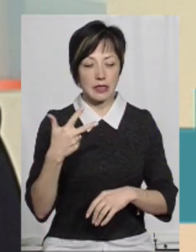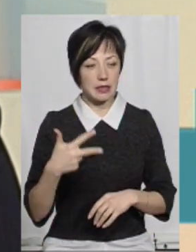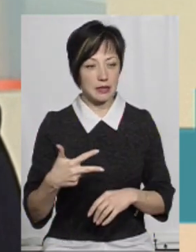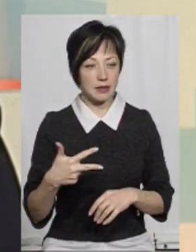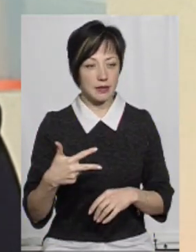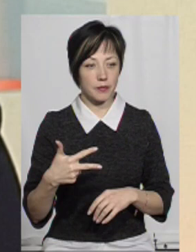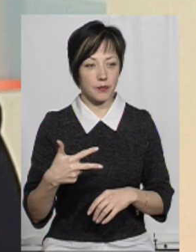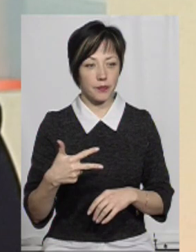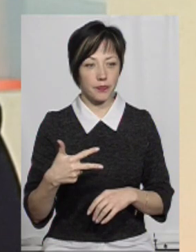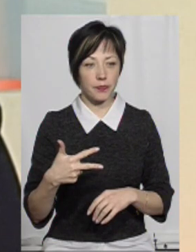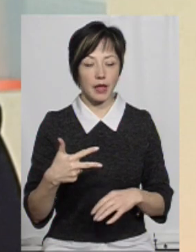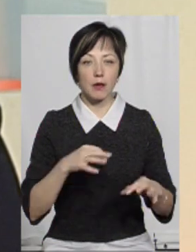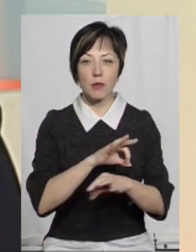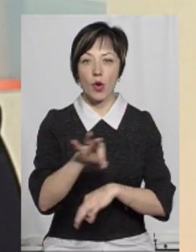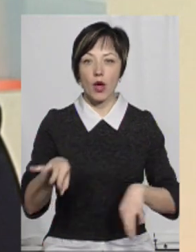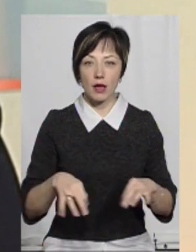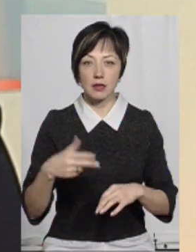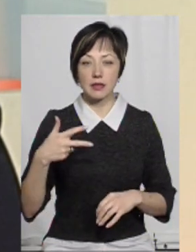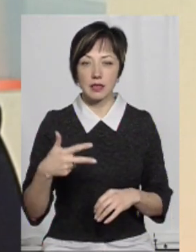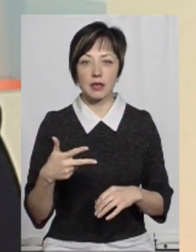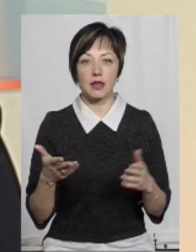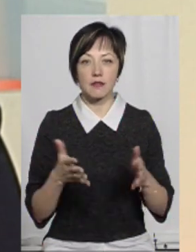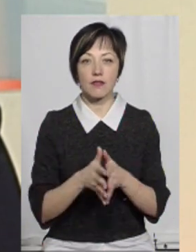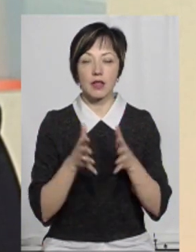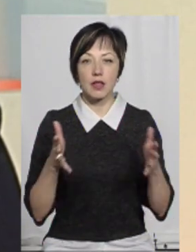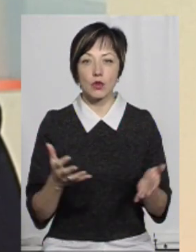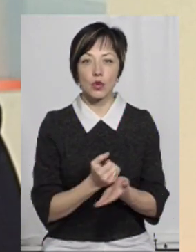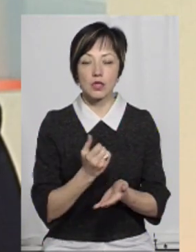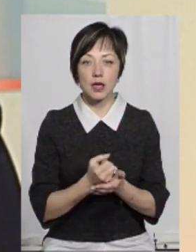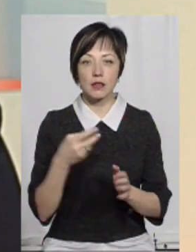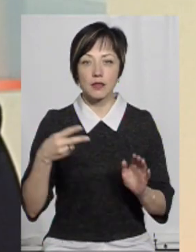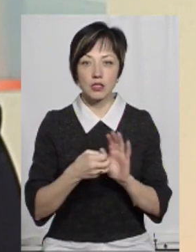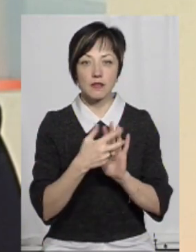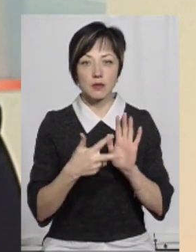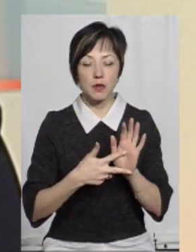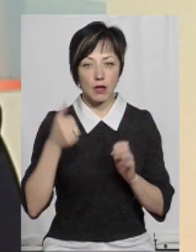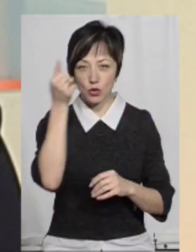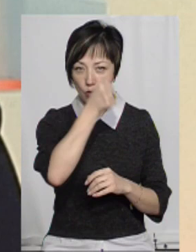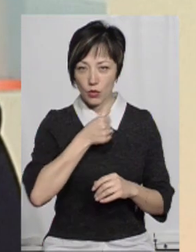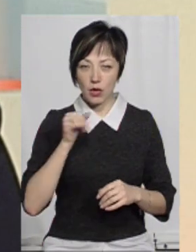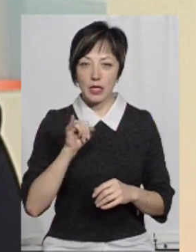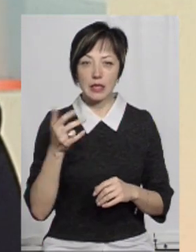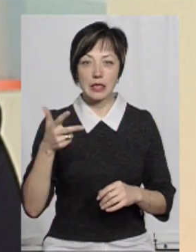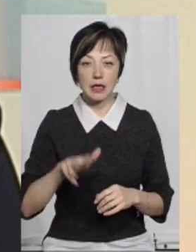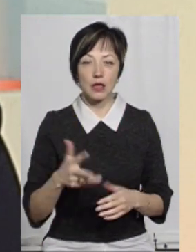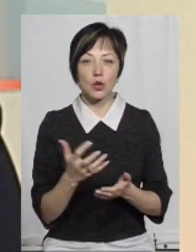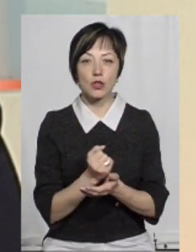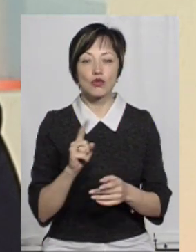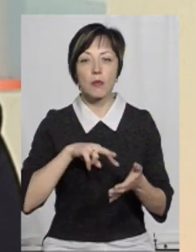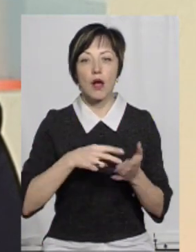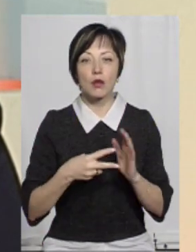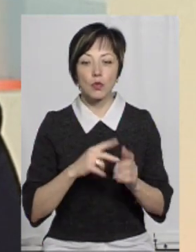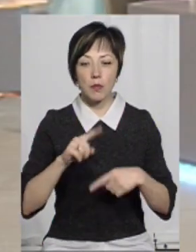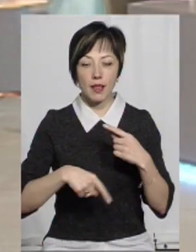проекти, три якихось великих досягнення 2018 року і три досягнення, що ми